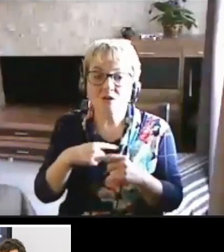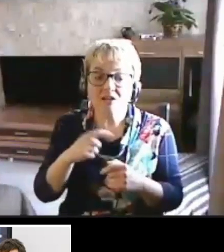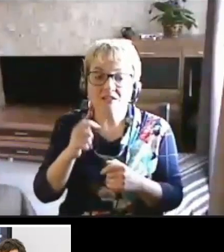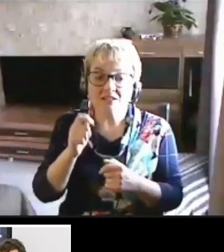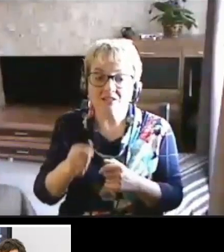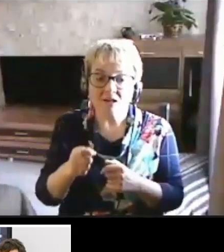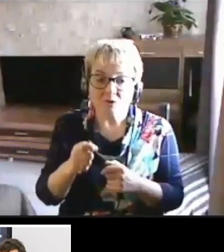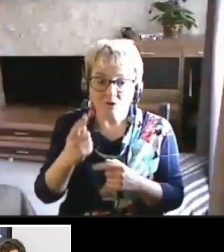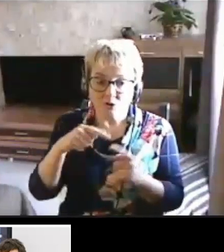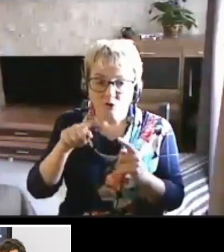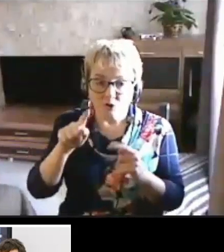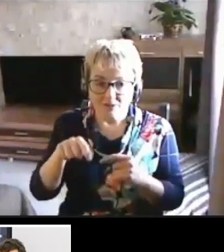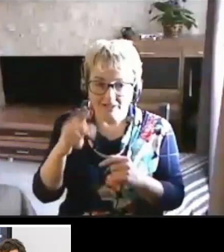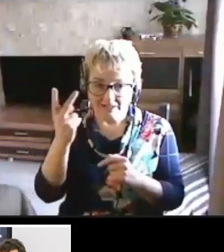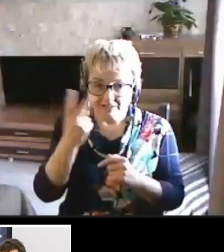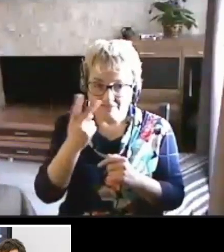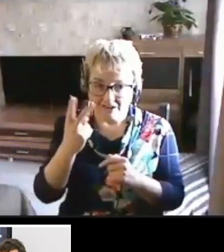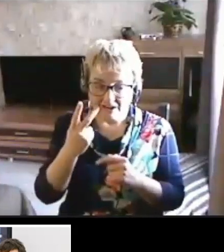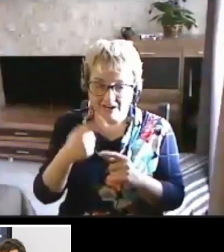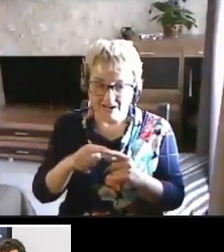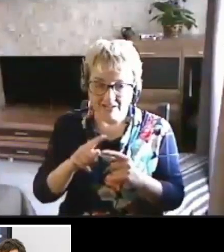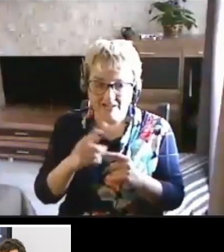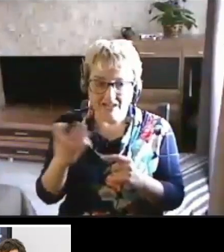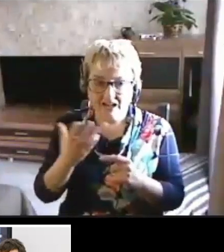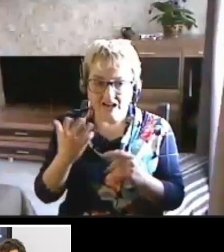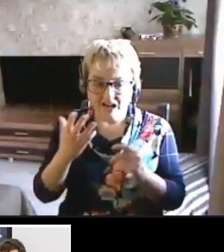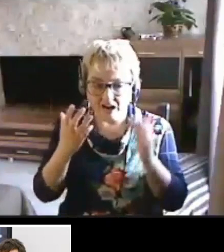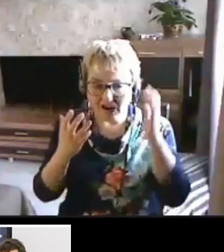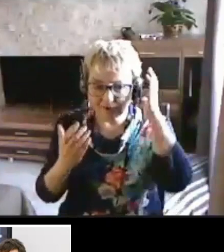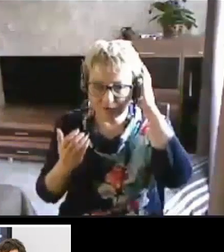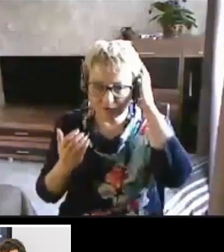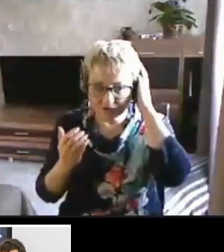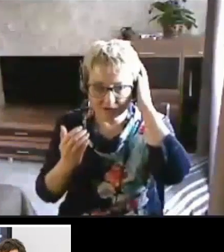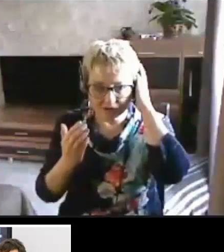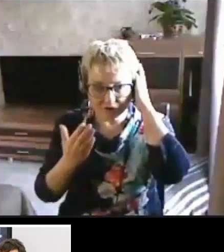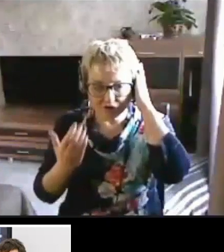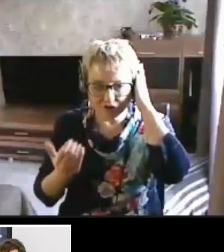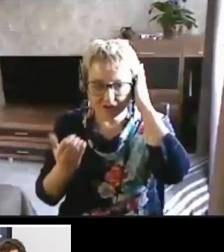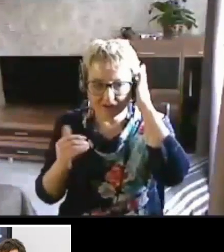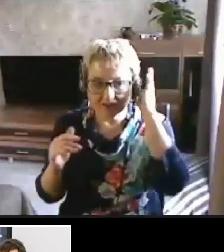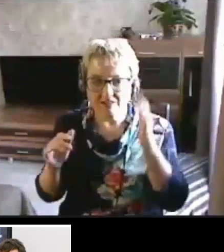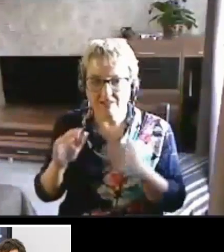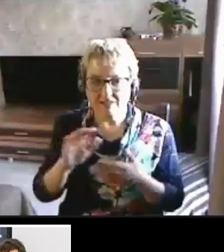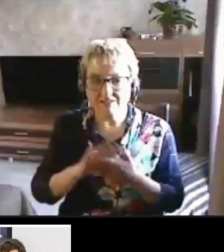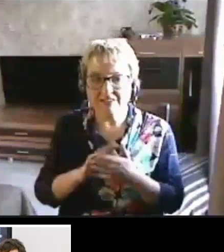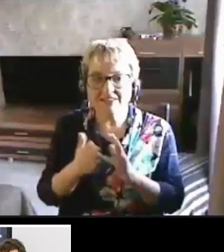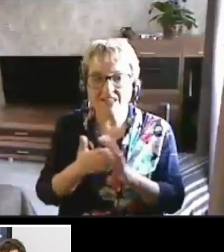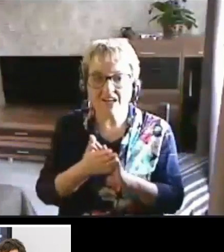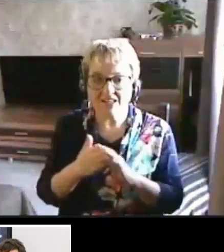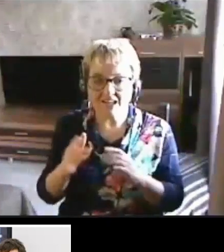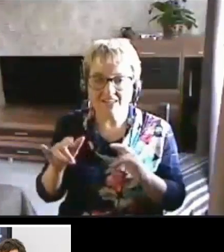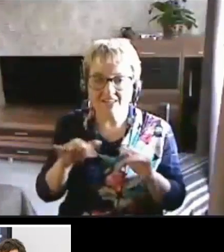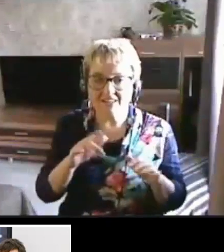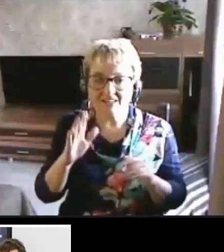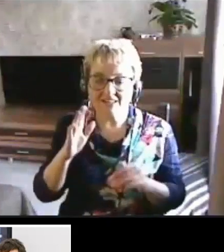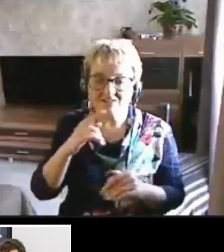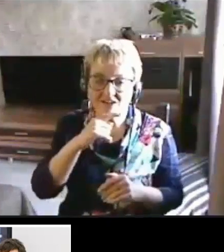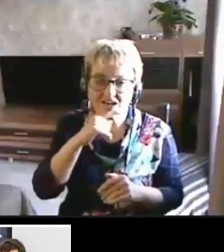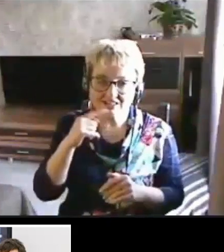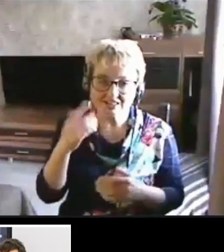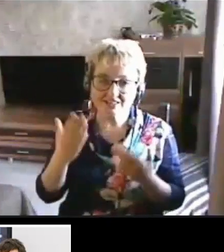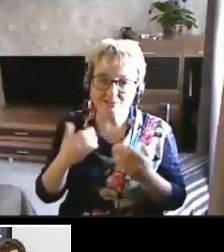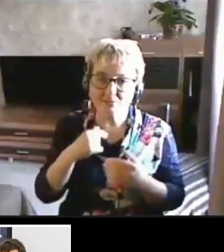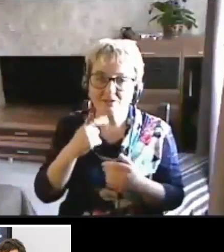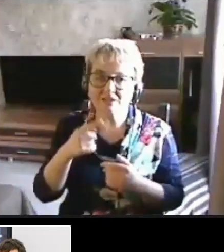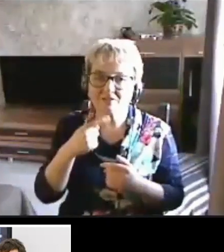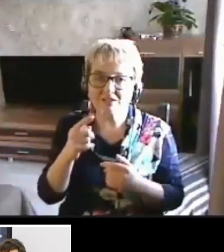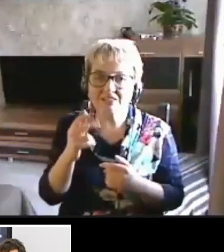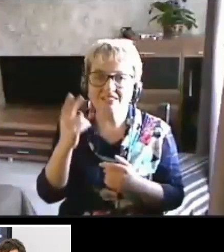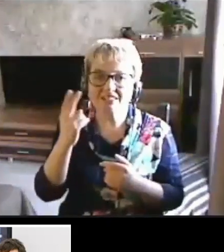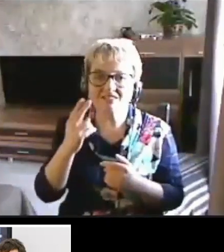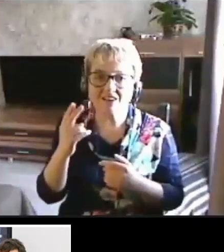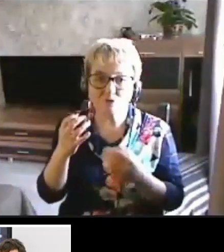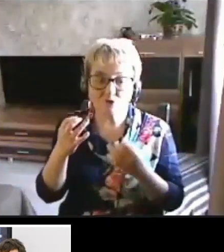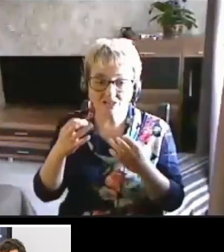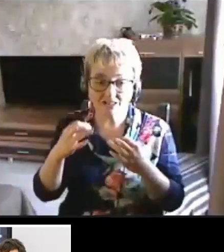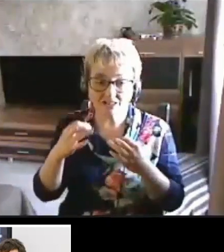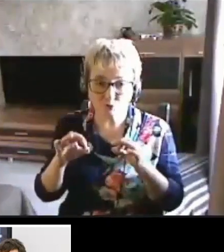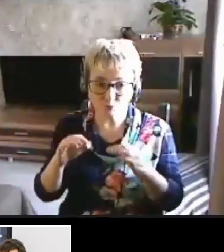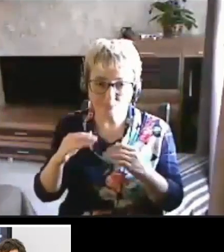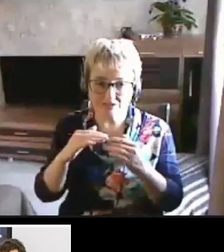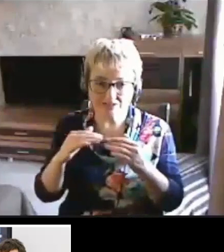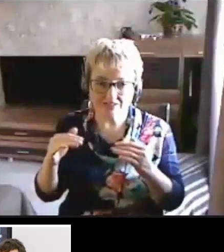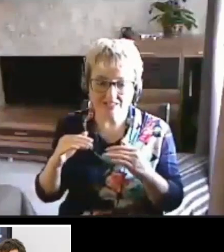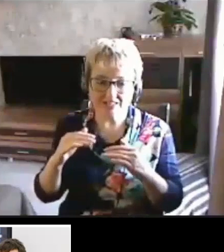номер два, да, это каково сейчас состояние дел в России. Вот когда мы говорим о цифровой доступности на уровне